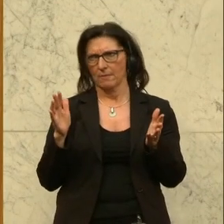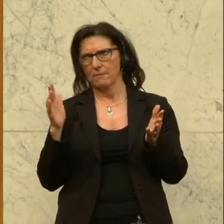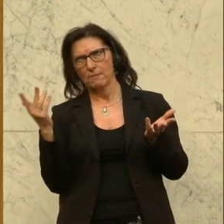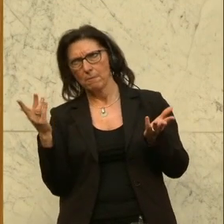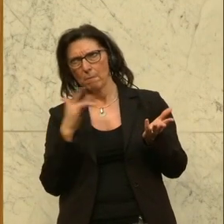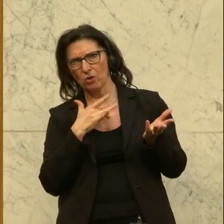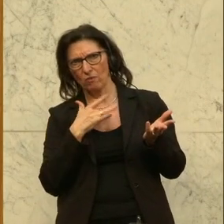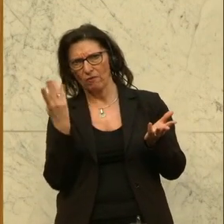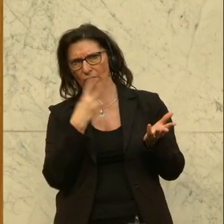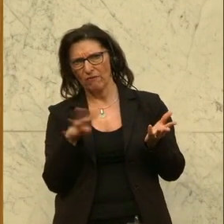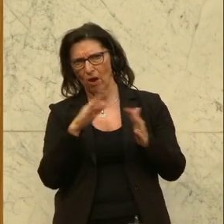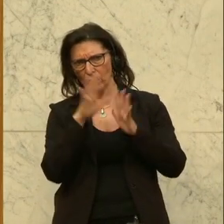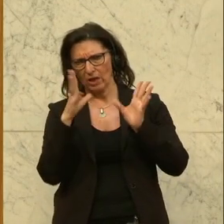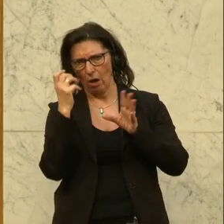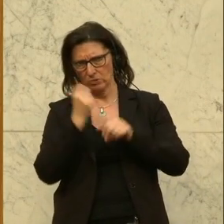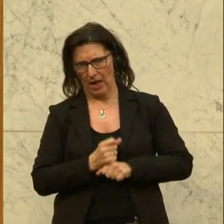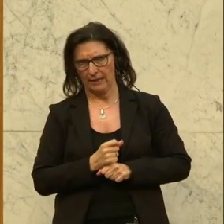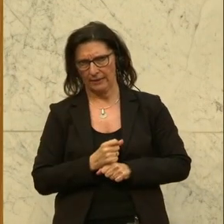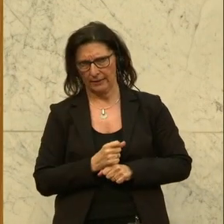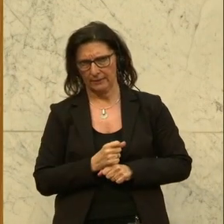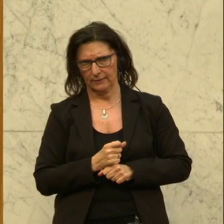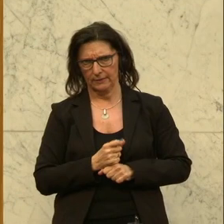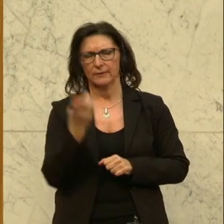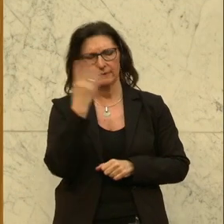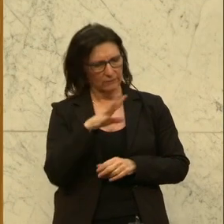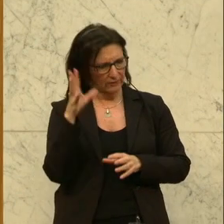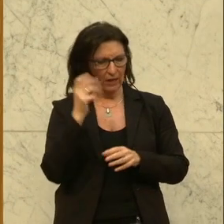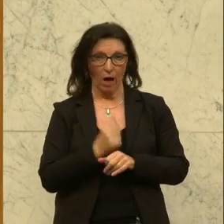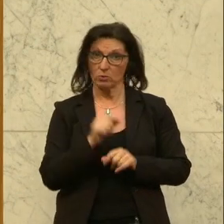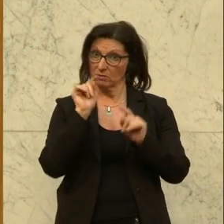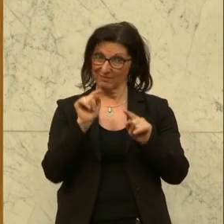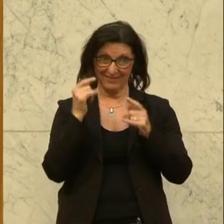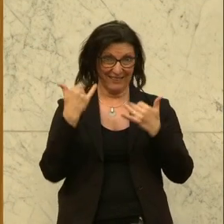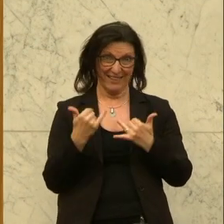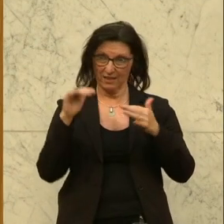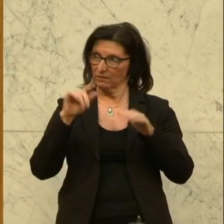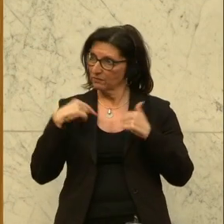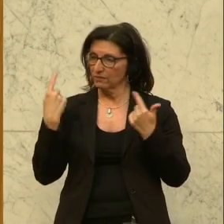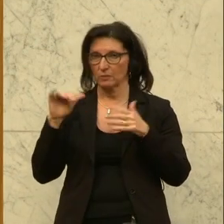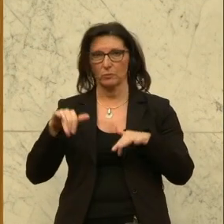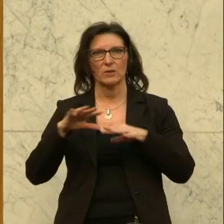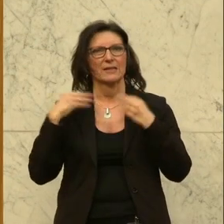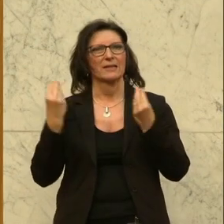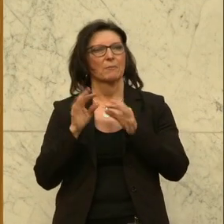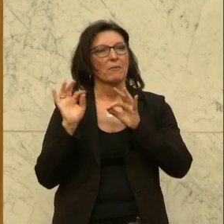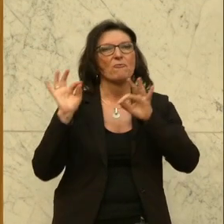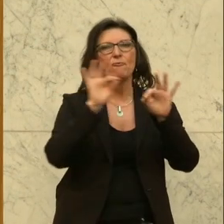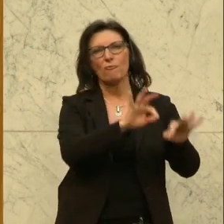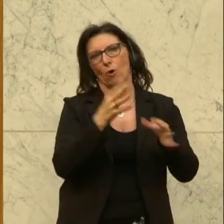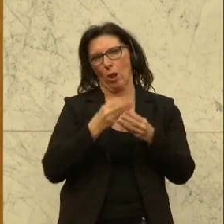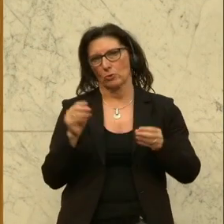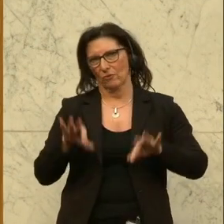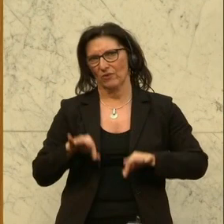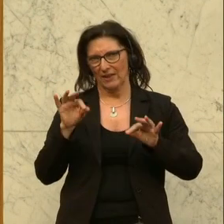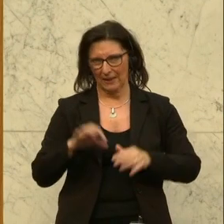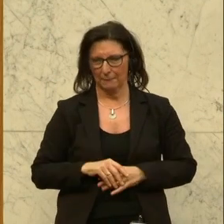.000 Haushalte, die direkt betroffen werden von dieser Maßnahme und für die wir jetzt etwas tun müssen, jetzt gemeinsam eine Regelung finden müssen. Und